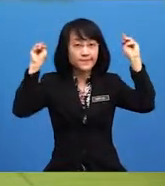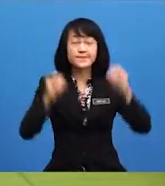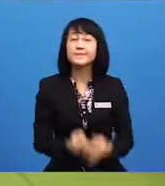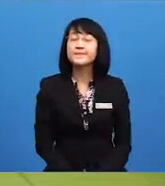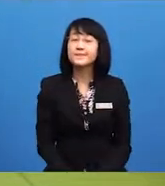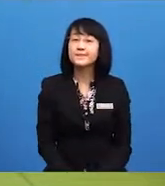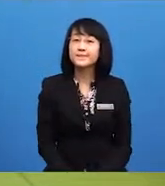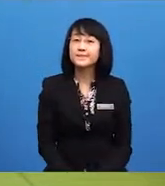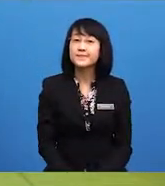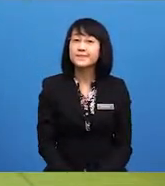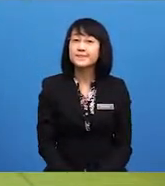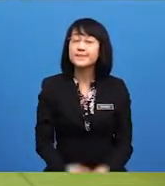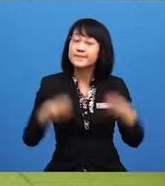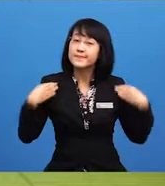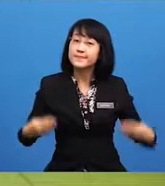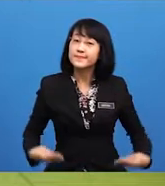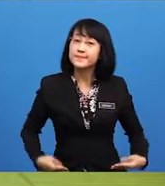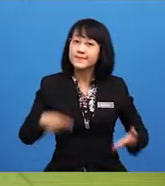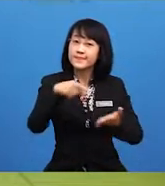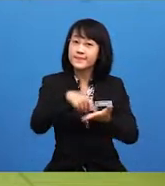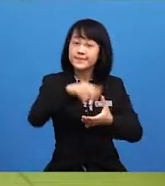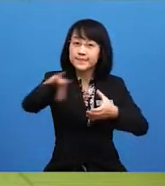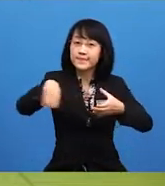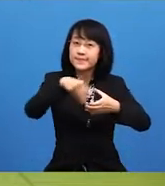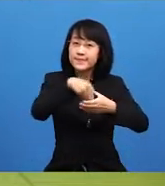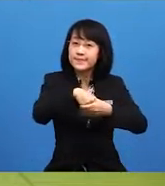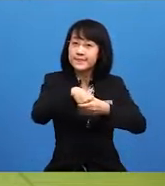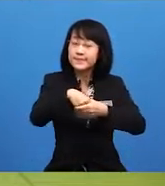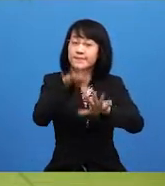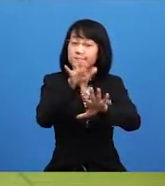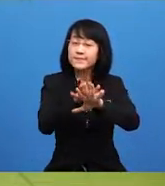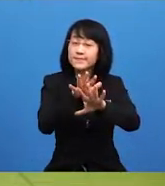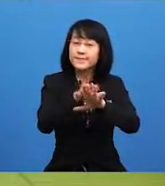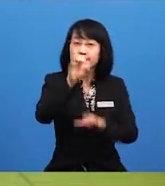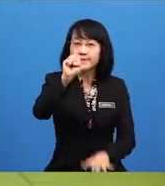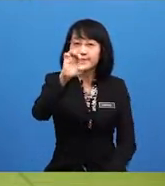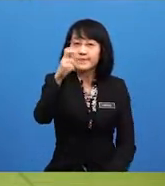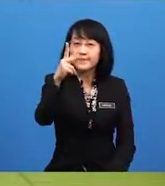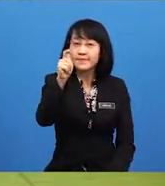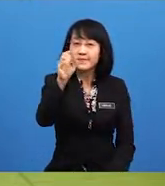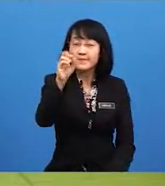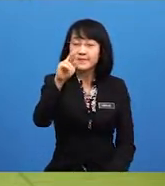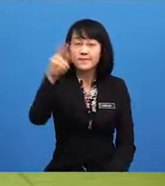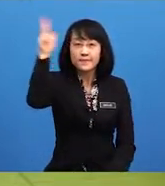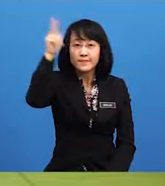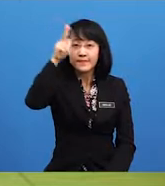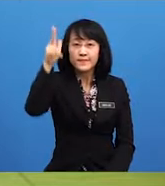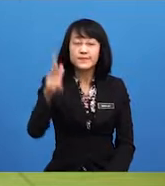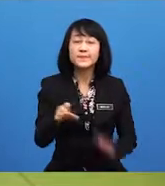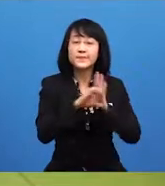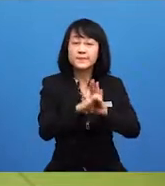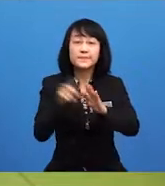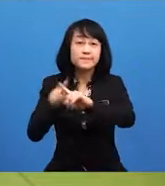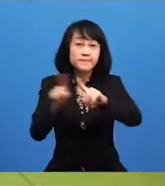badan ini merangkumi banyak sektor kerajaan seperti pelbagai